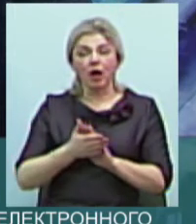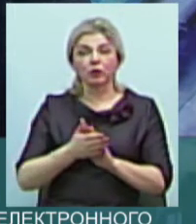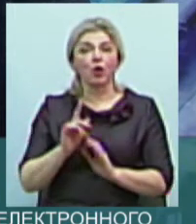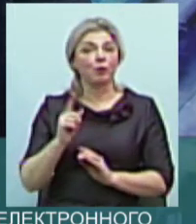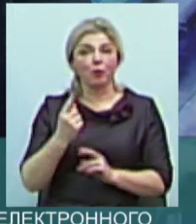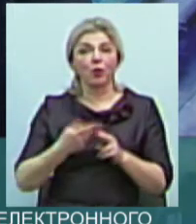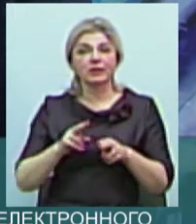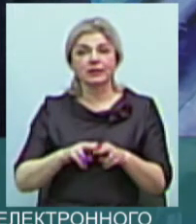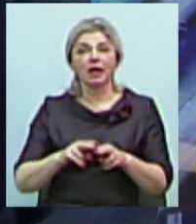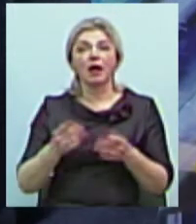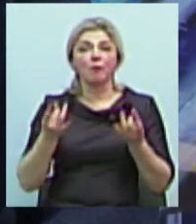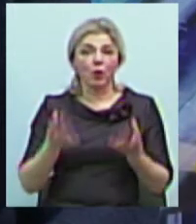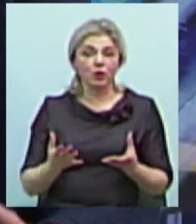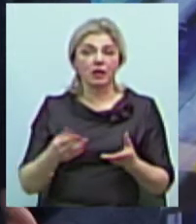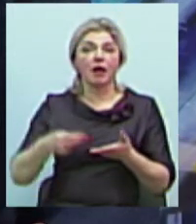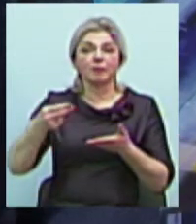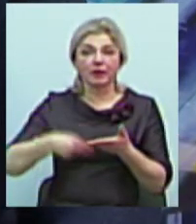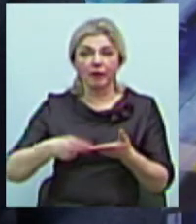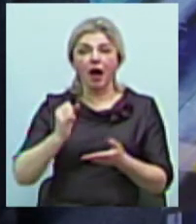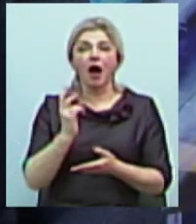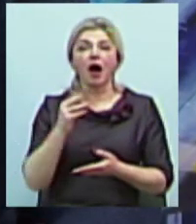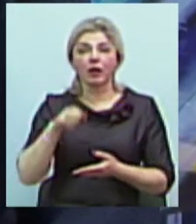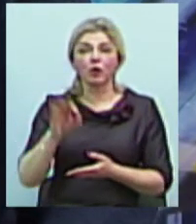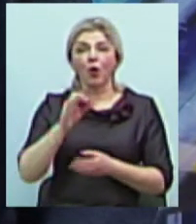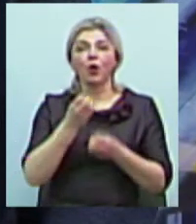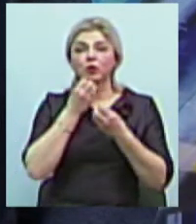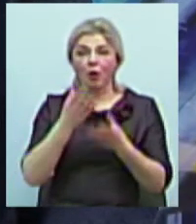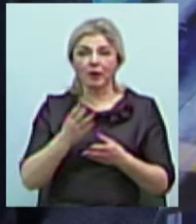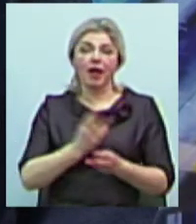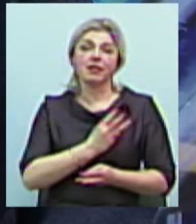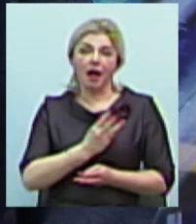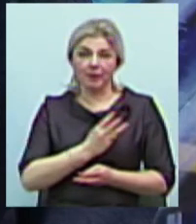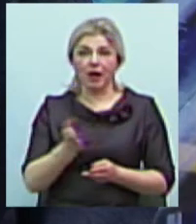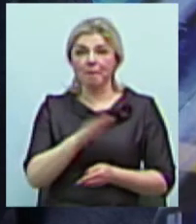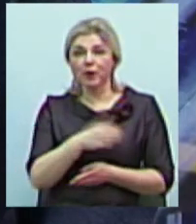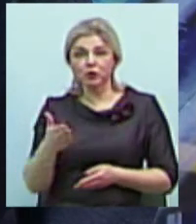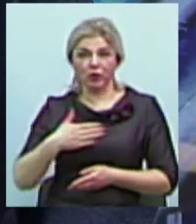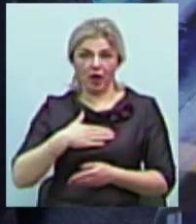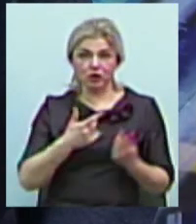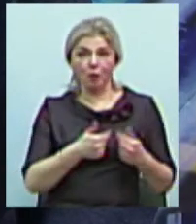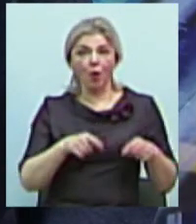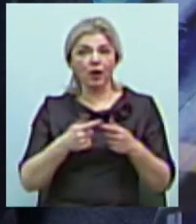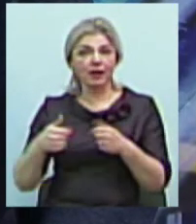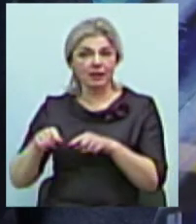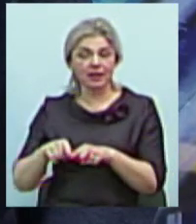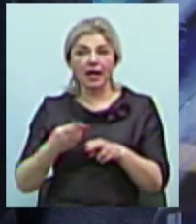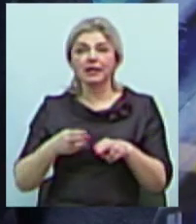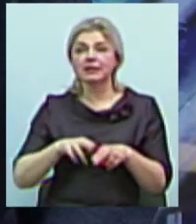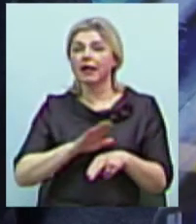підписання акту про добрі наміри між різними організаціями. Тобто це не договір, він не